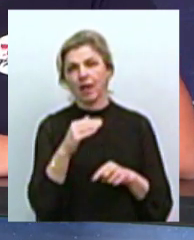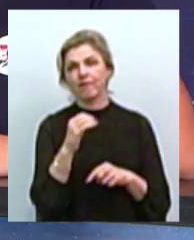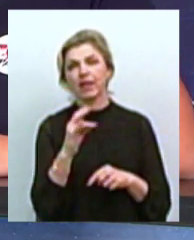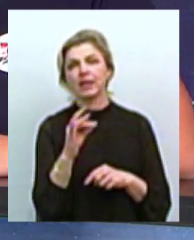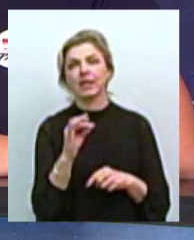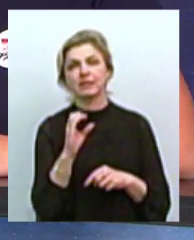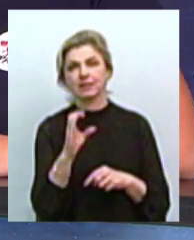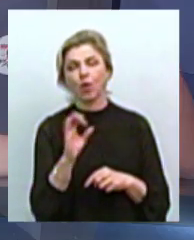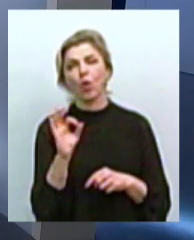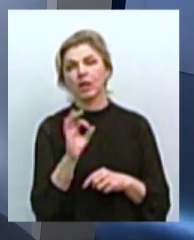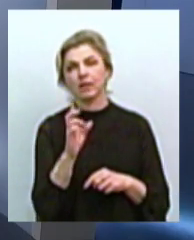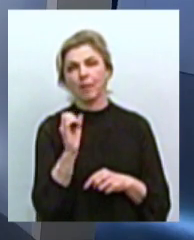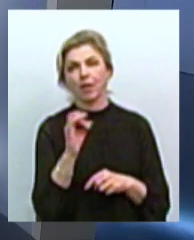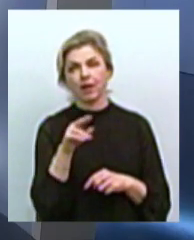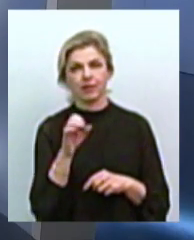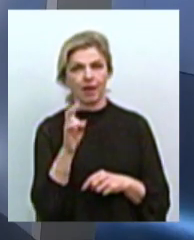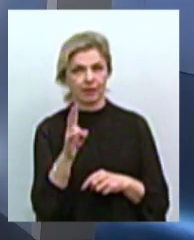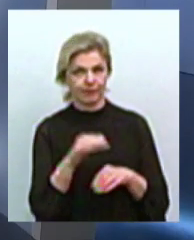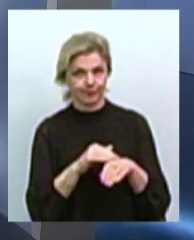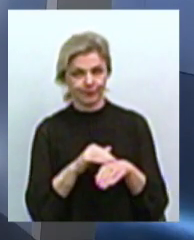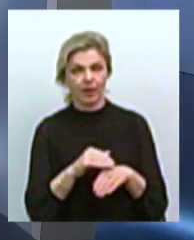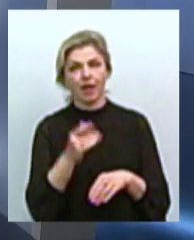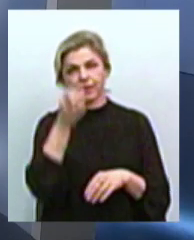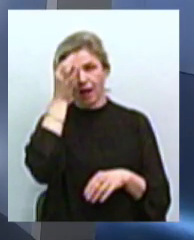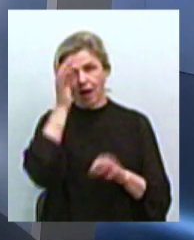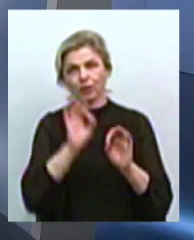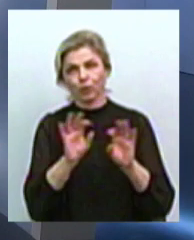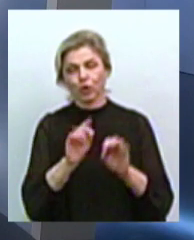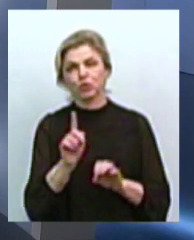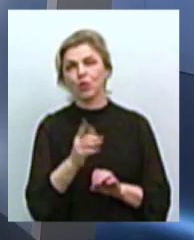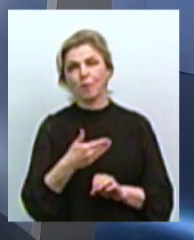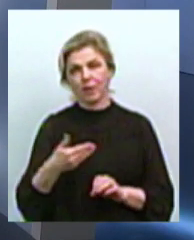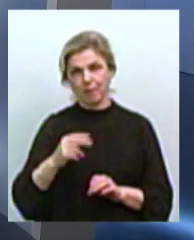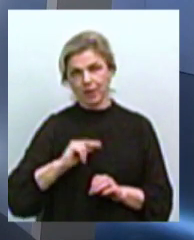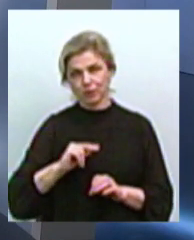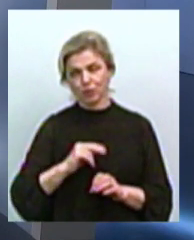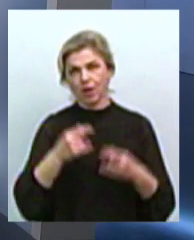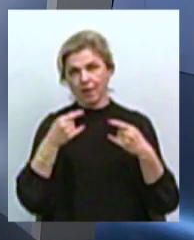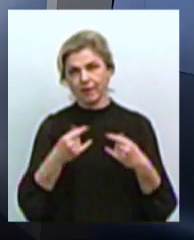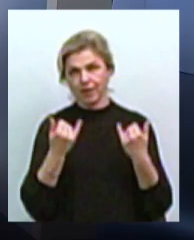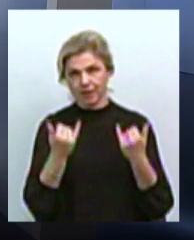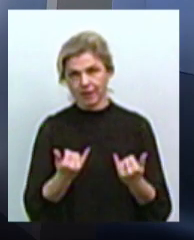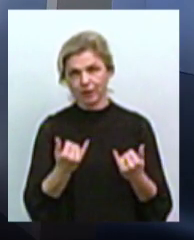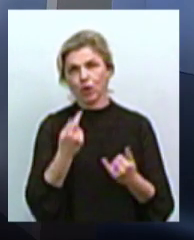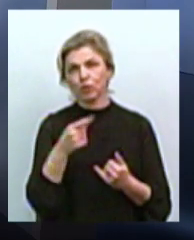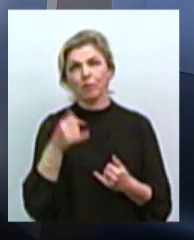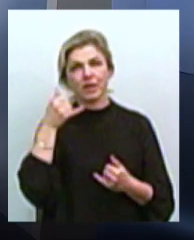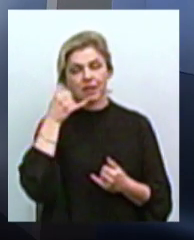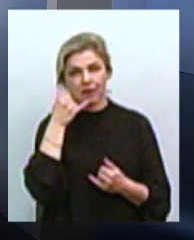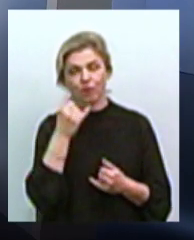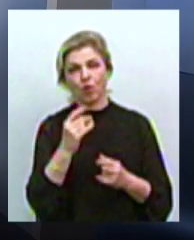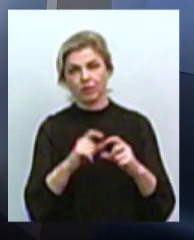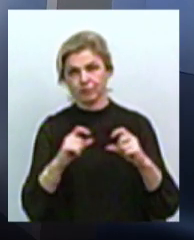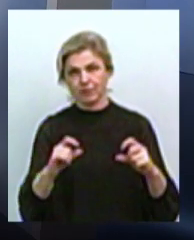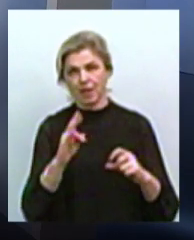Бардан. Я нагадую, друзі, що ми працюємо в прямому ефірі, телефон студії 76 92 33. А вас,